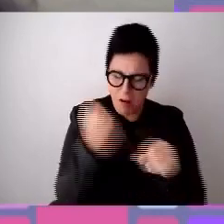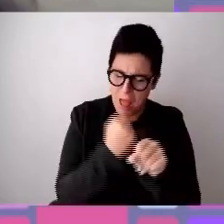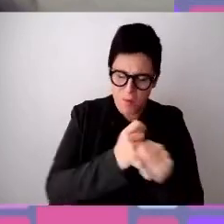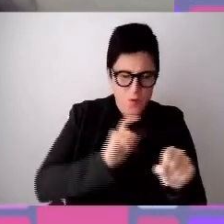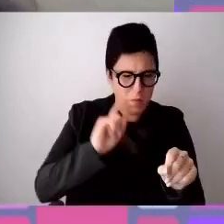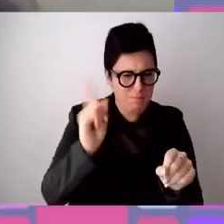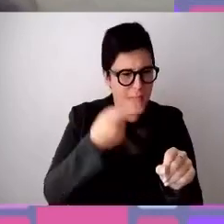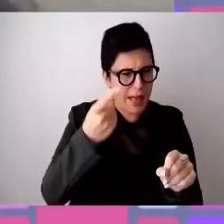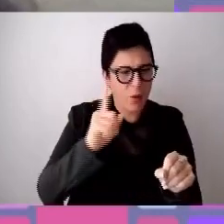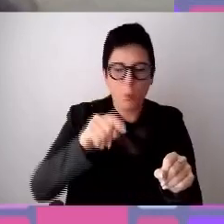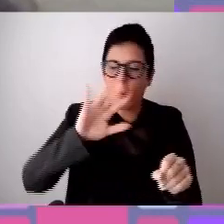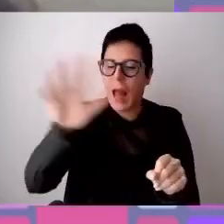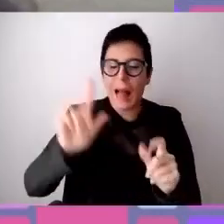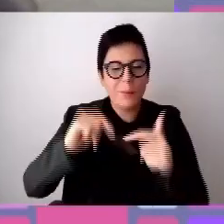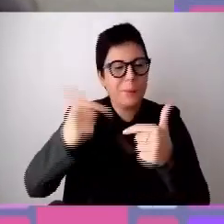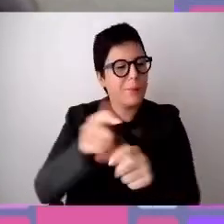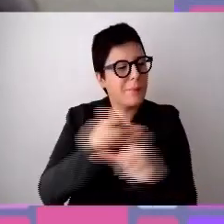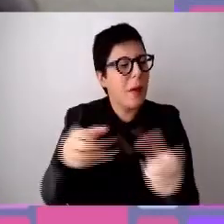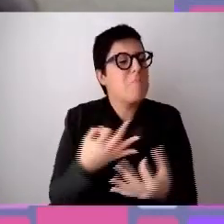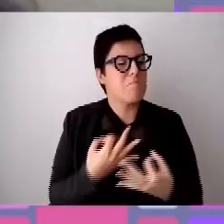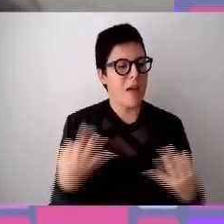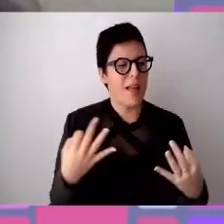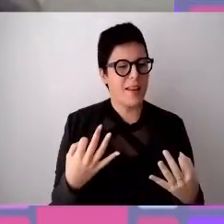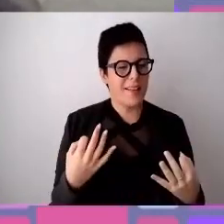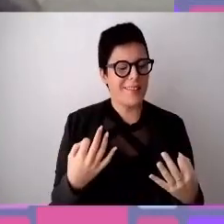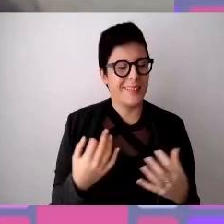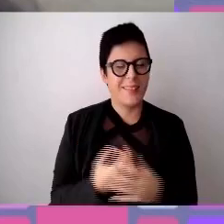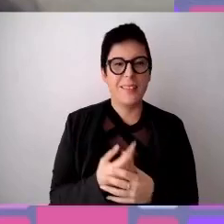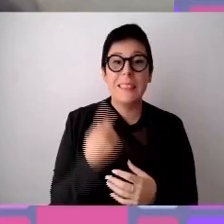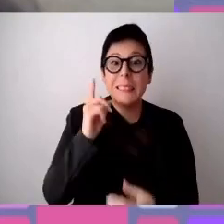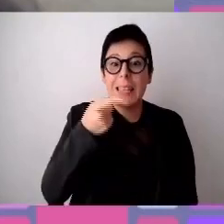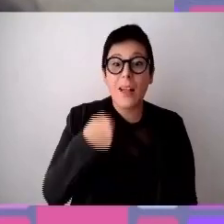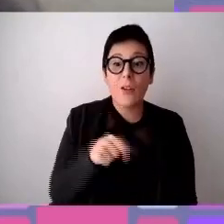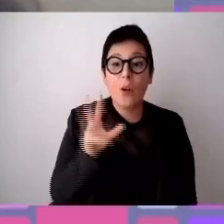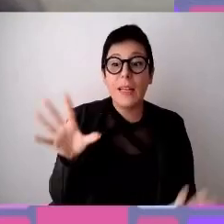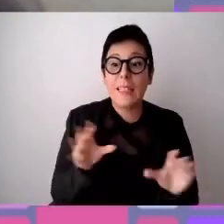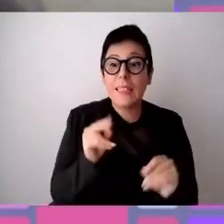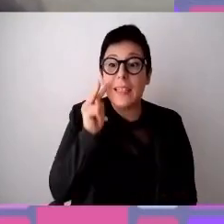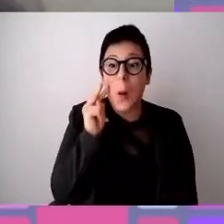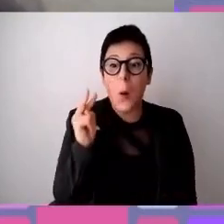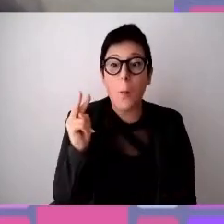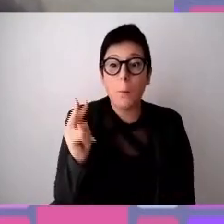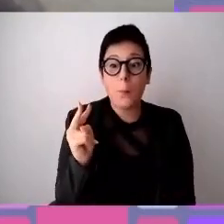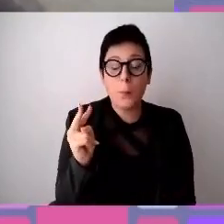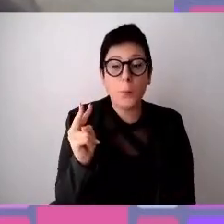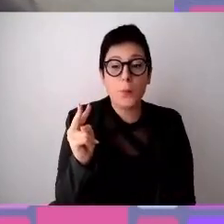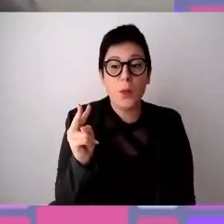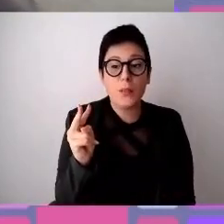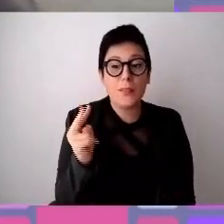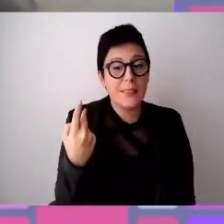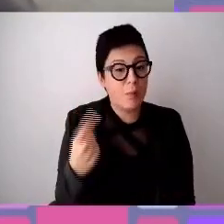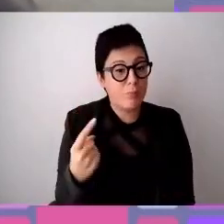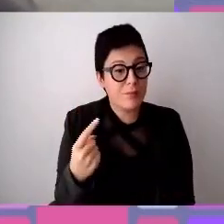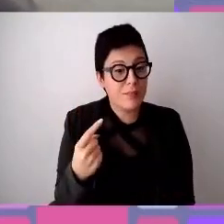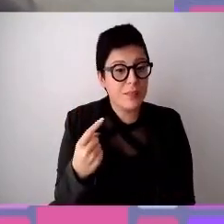Ecco, forse se noi iniziassimo a vedere le cose da questo punto di vista, sia quando si parla di diritti e di